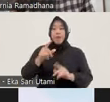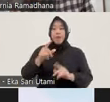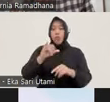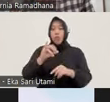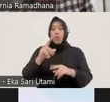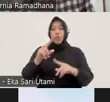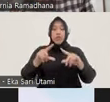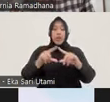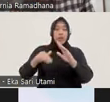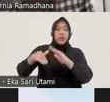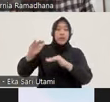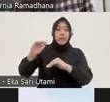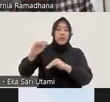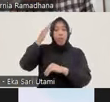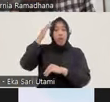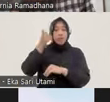praktik korupsi.